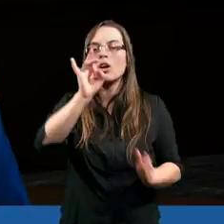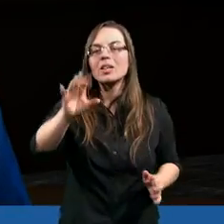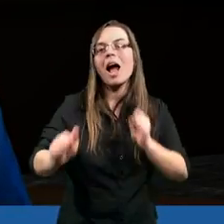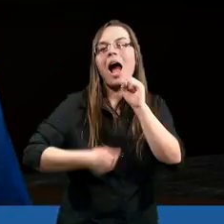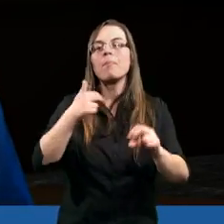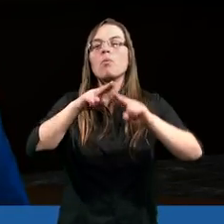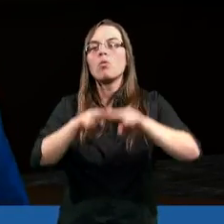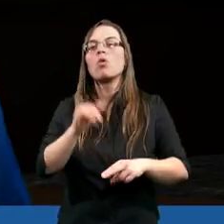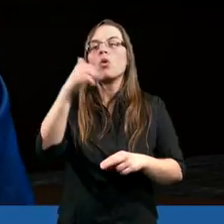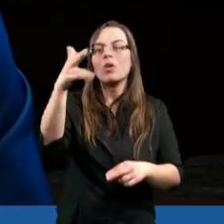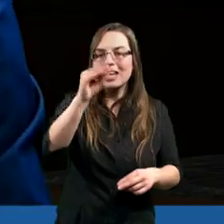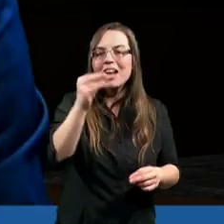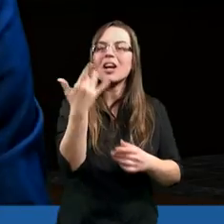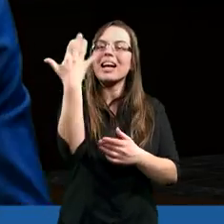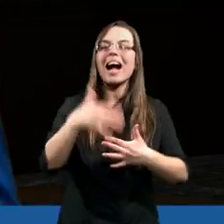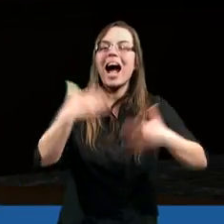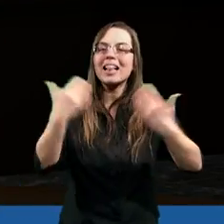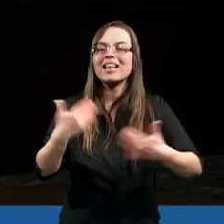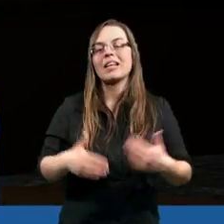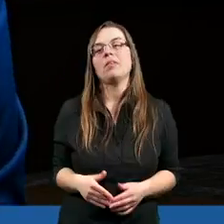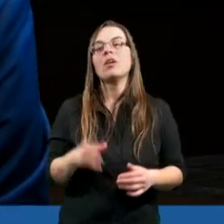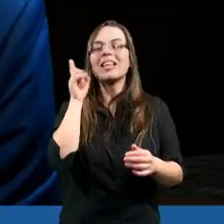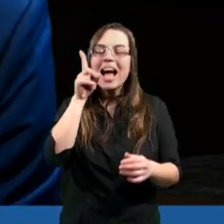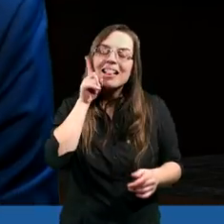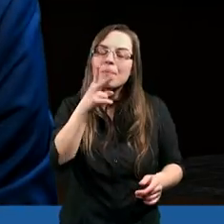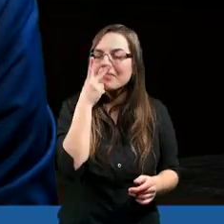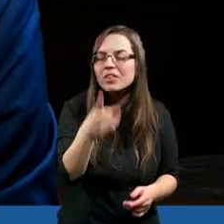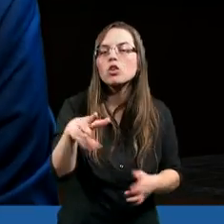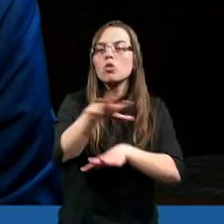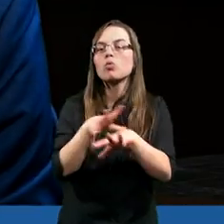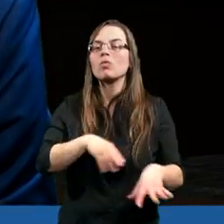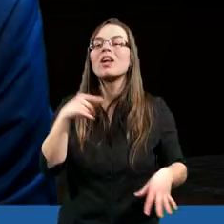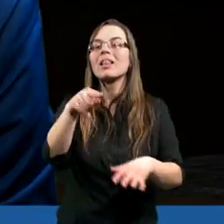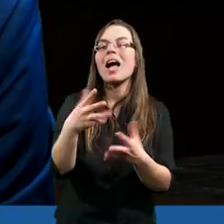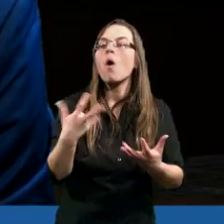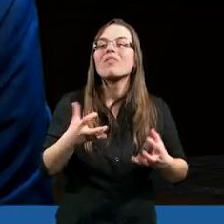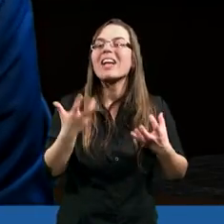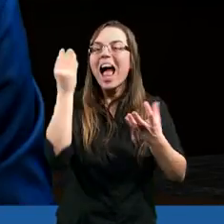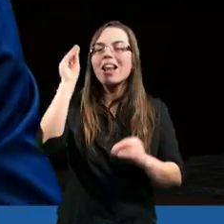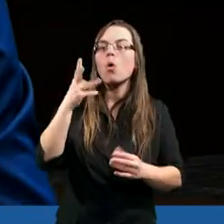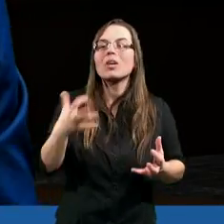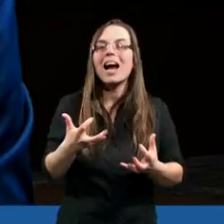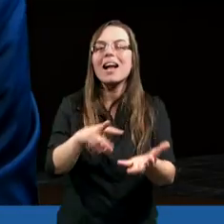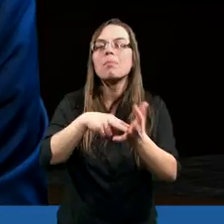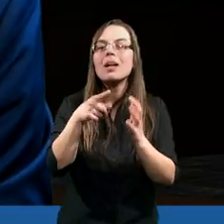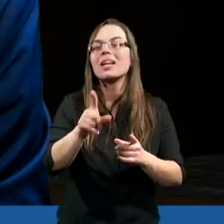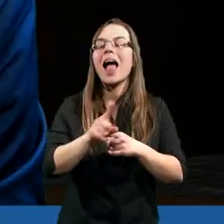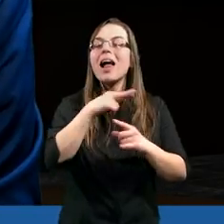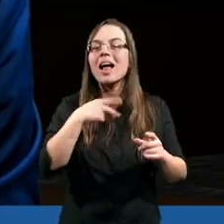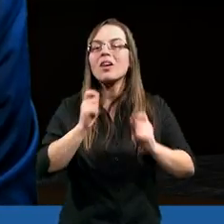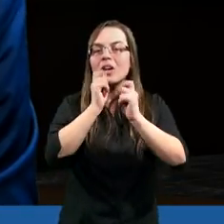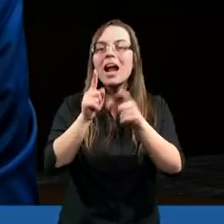aby pozostał u nich kilka dni. I widzimy, że tak naprawdę Duch Święty przełamuje tą wielką niechęć. Wylewa